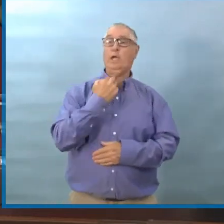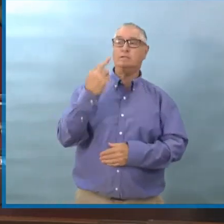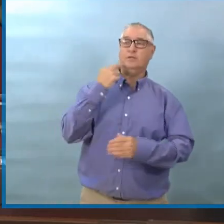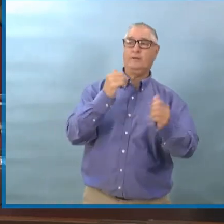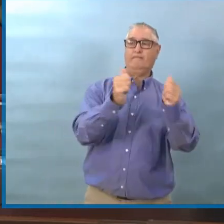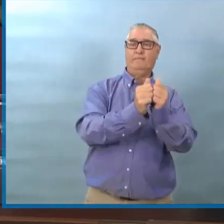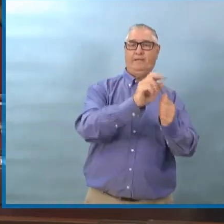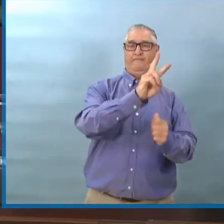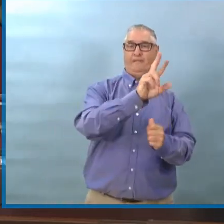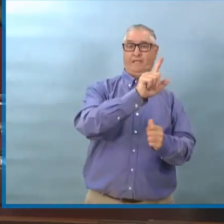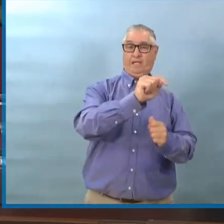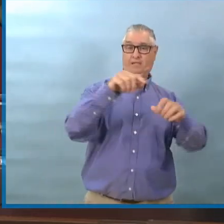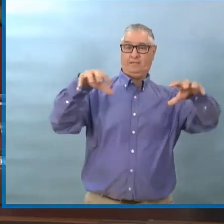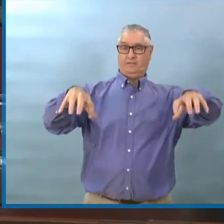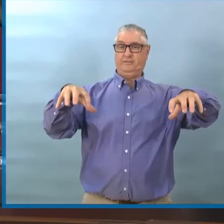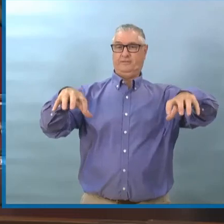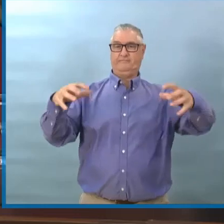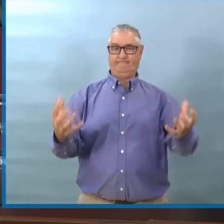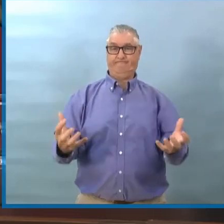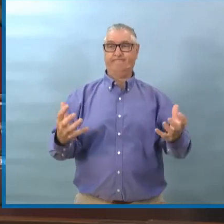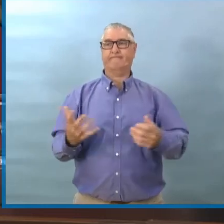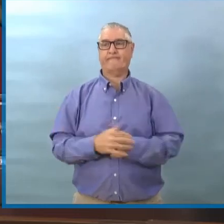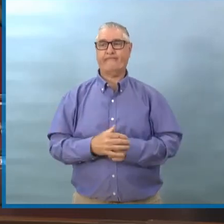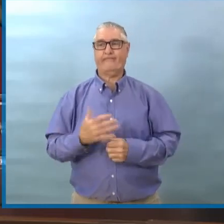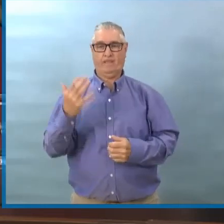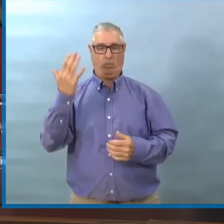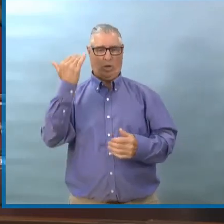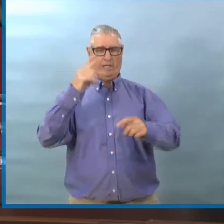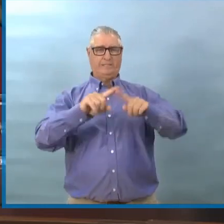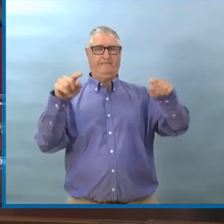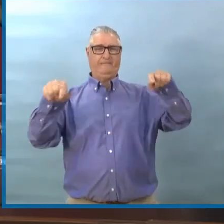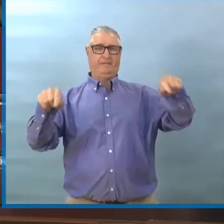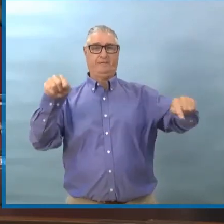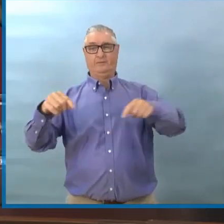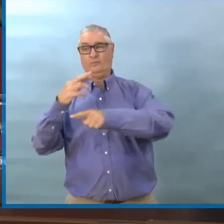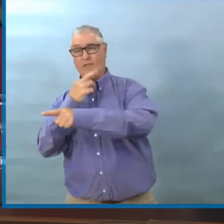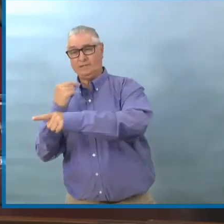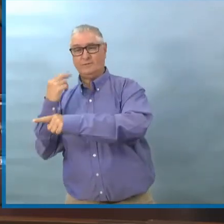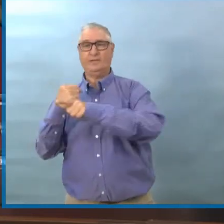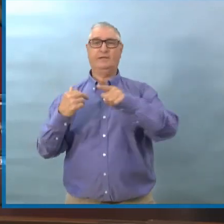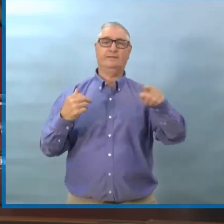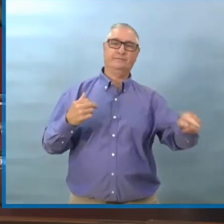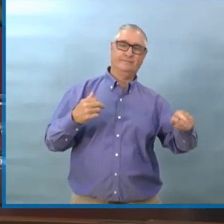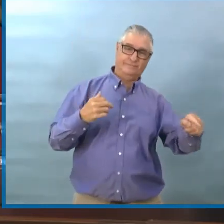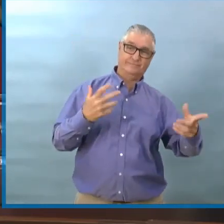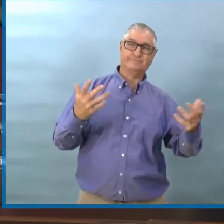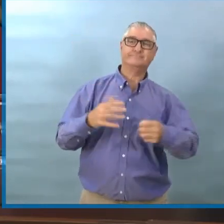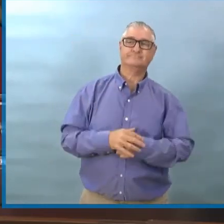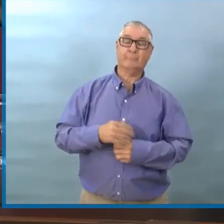qui prend un peu de temps à évaluer pour s'assurer que le plan est solide.